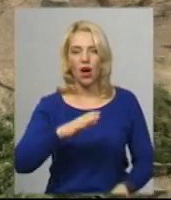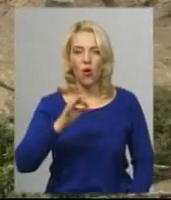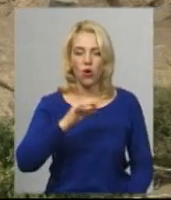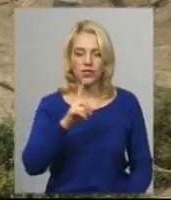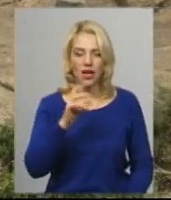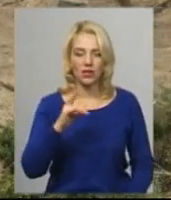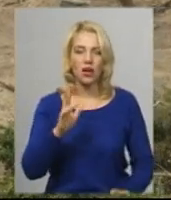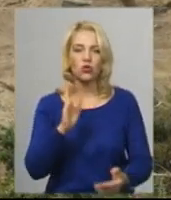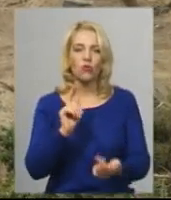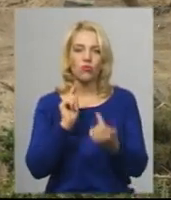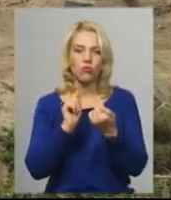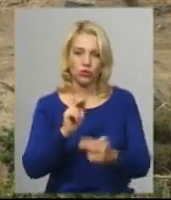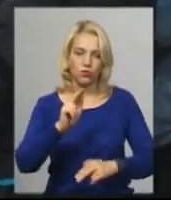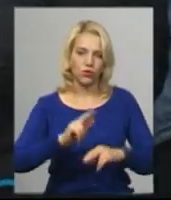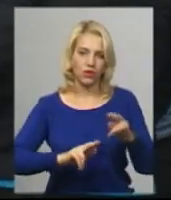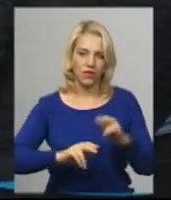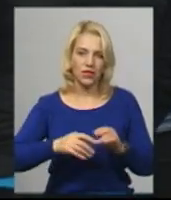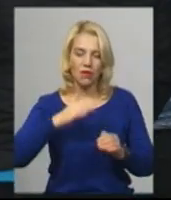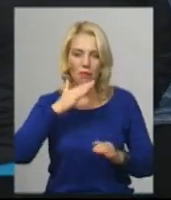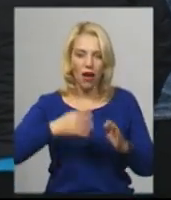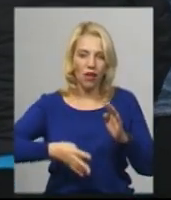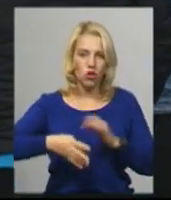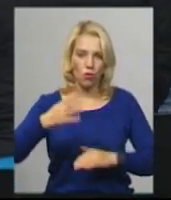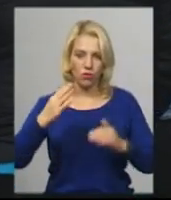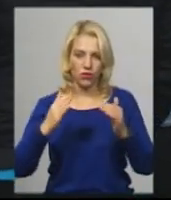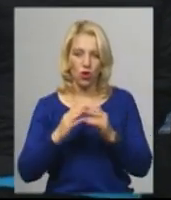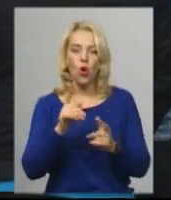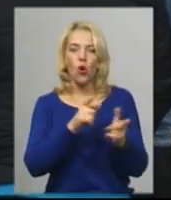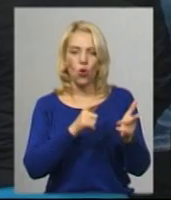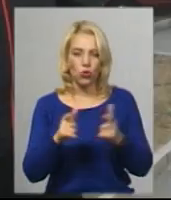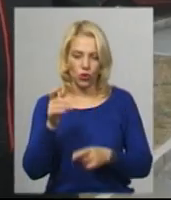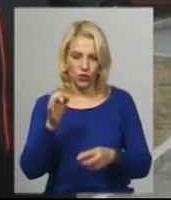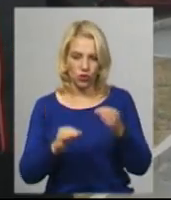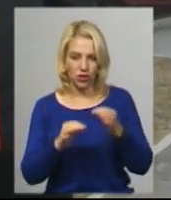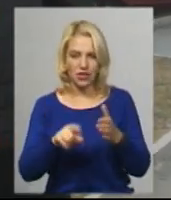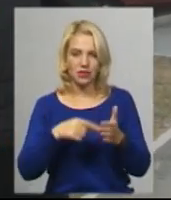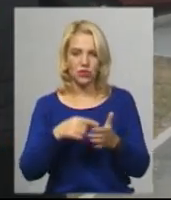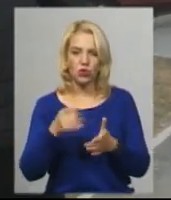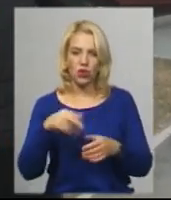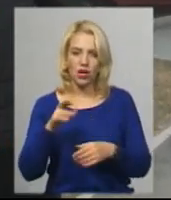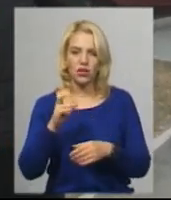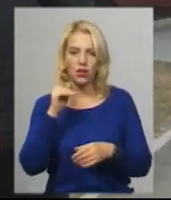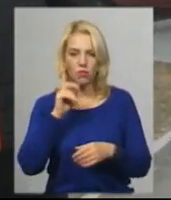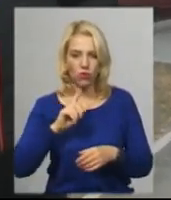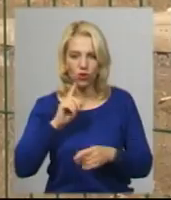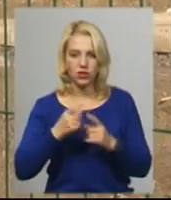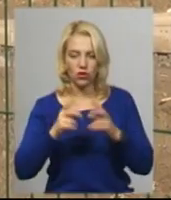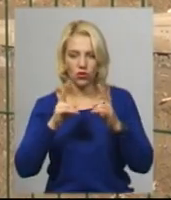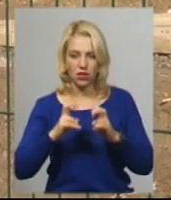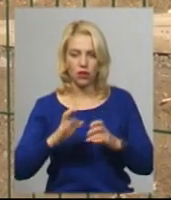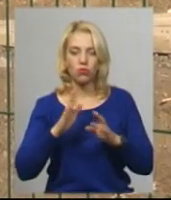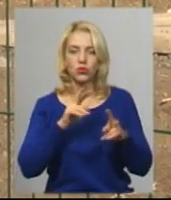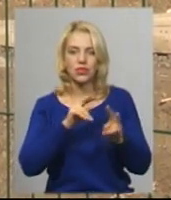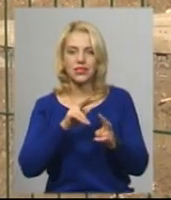багатоповерхівки. Чоловік каже, готові судитися з міською радою. Та поки заяву розглядають, будуть стежити за ділянкою землі, аби не продовжувалося